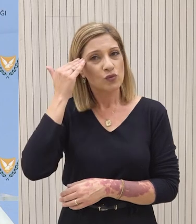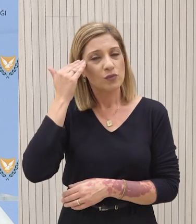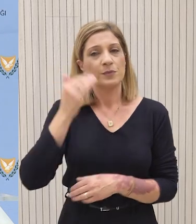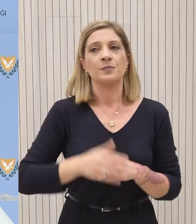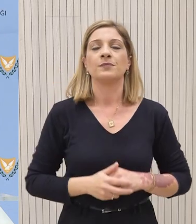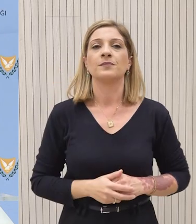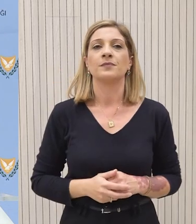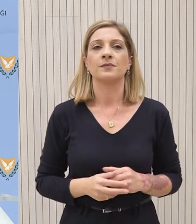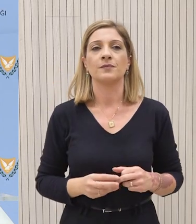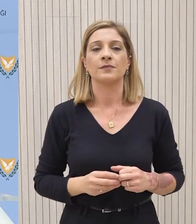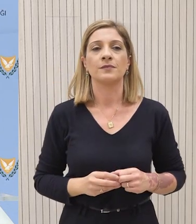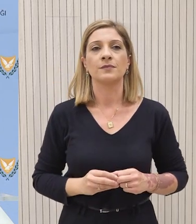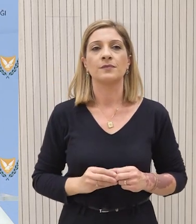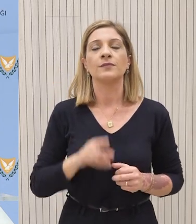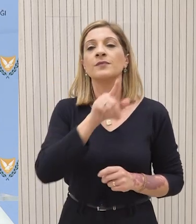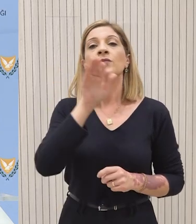αποκλεισμένος.